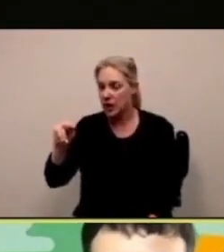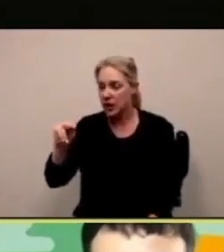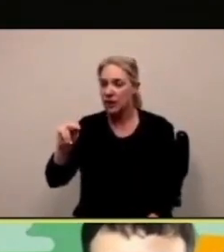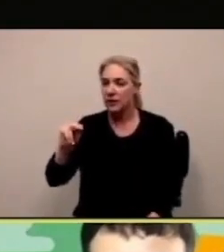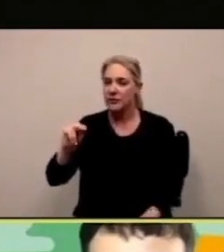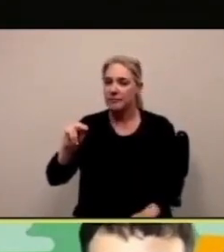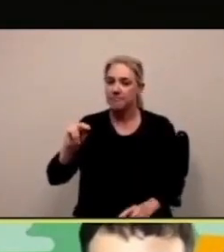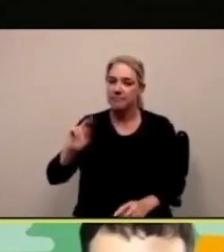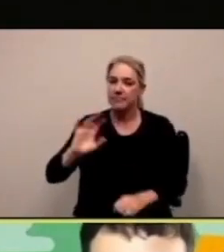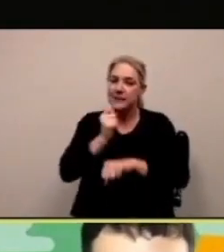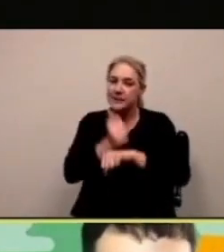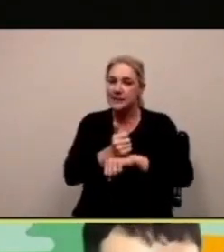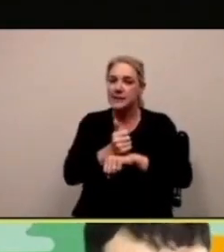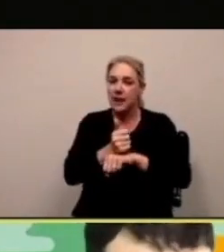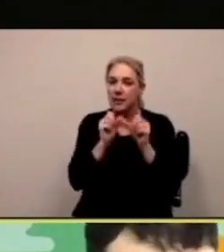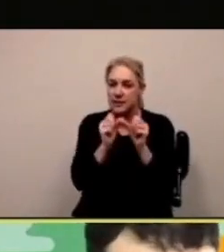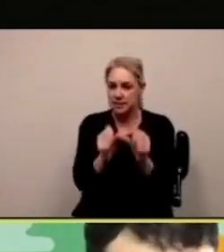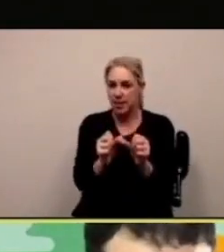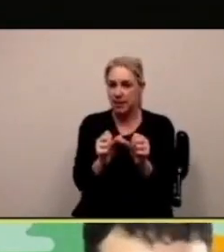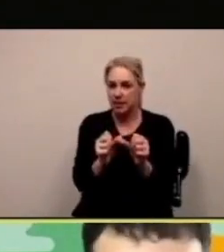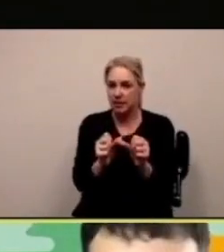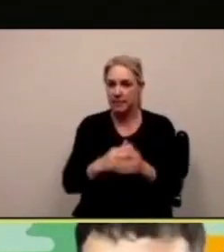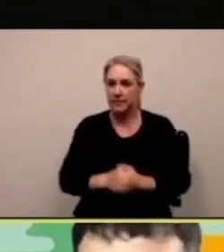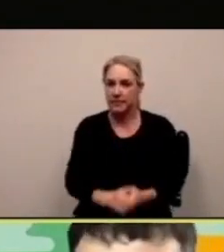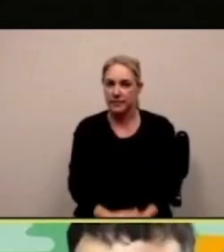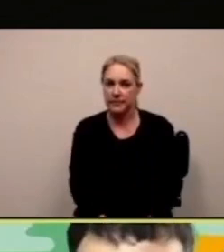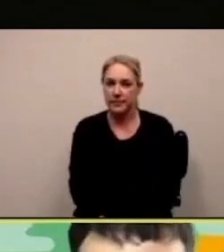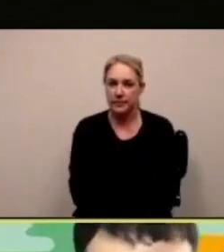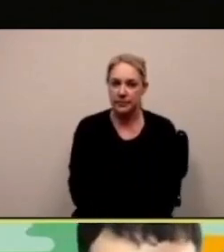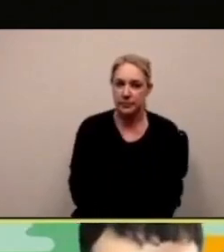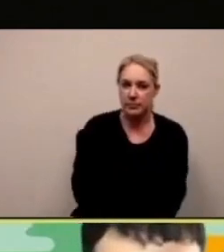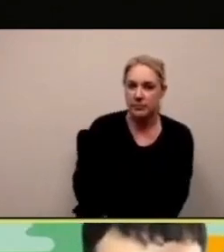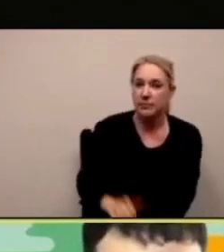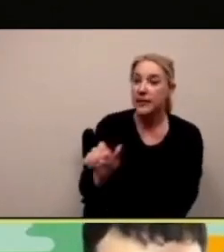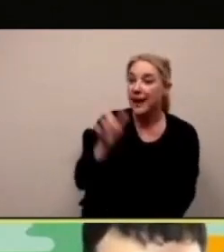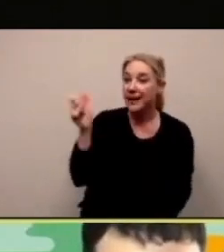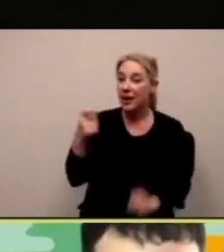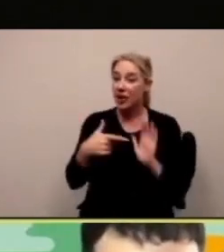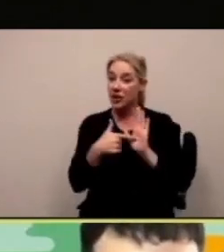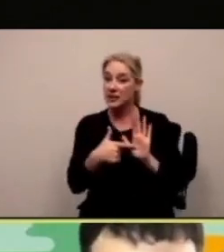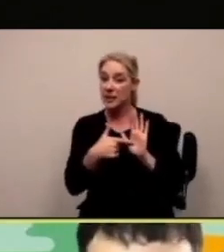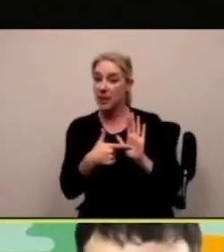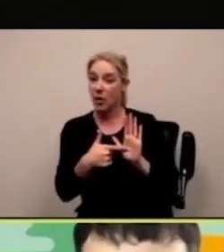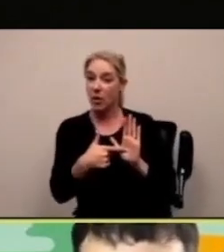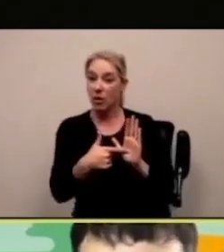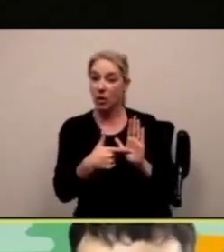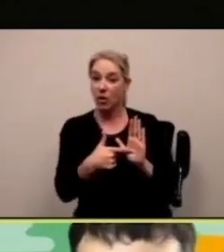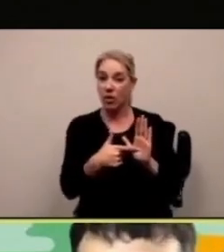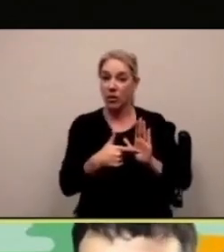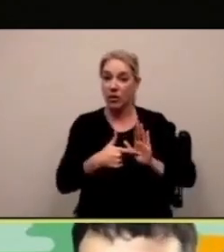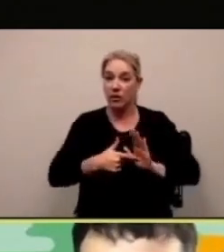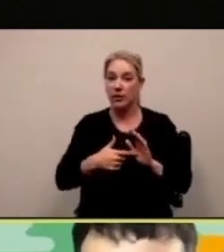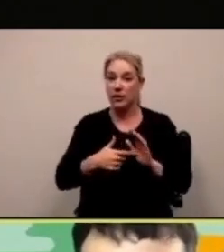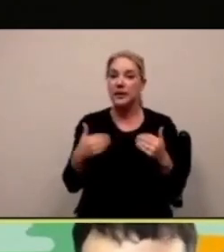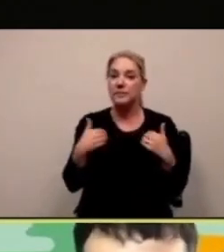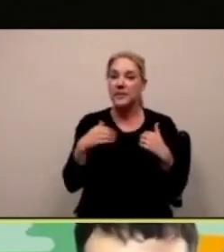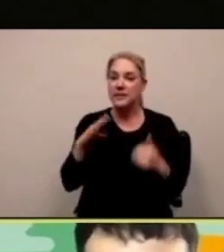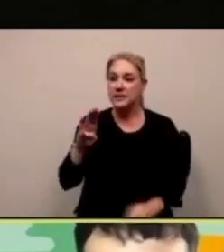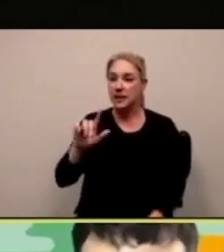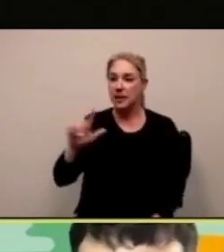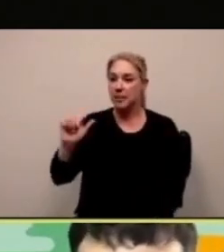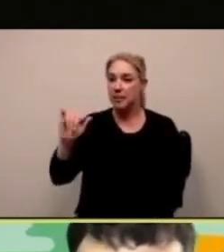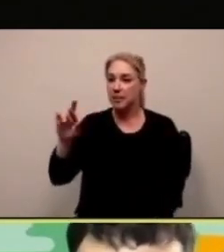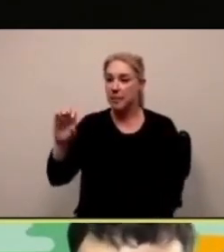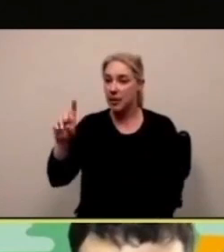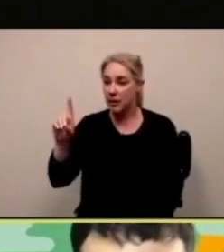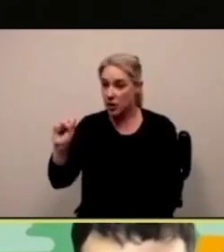bilanciare le forze le frizioni e che le cose siano stabili e un altro esempio